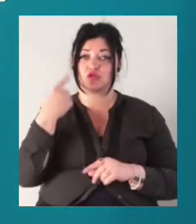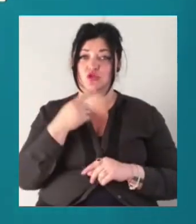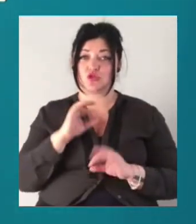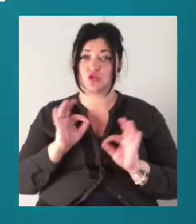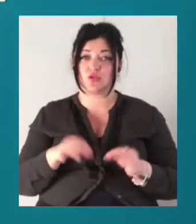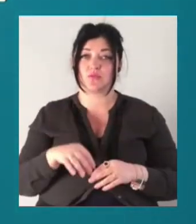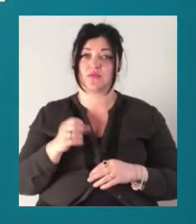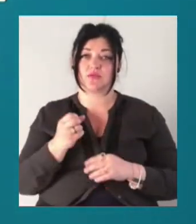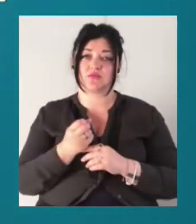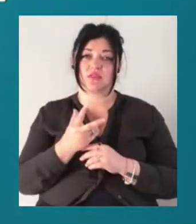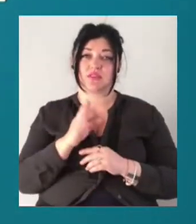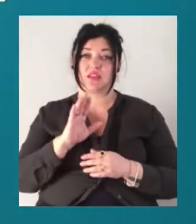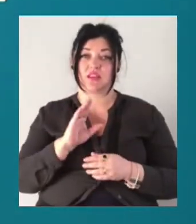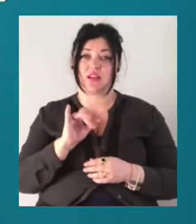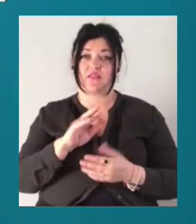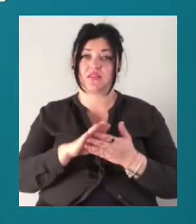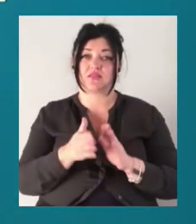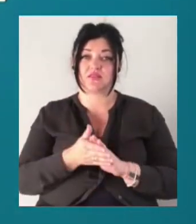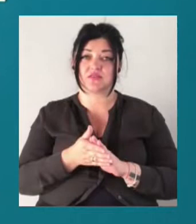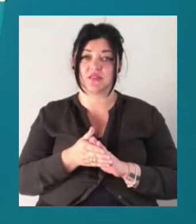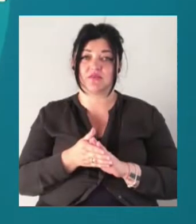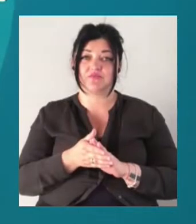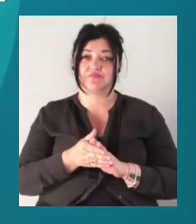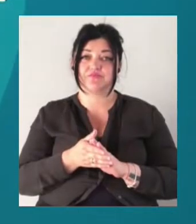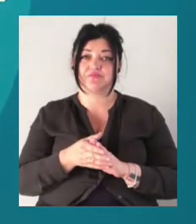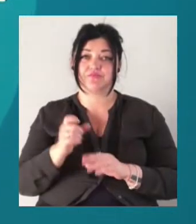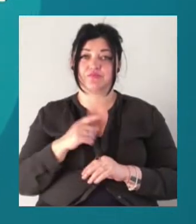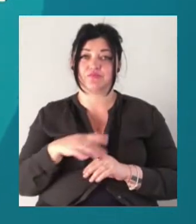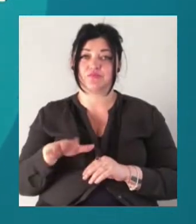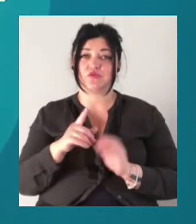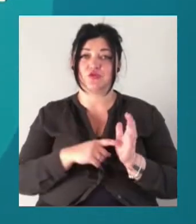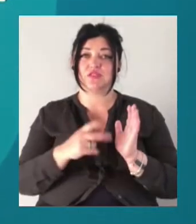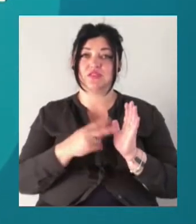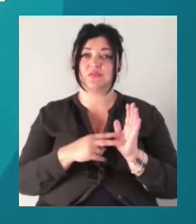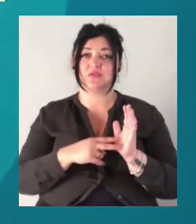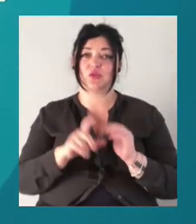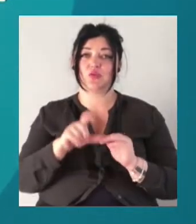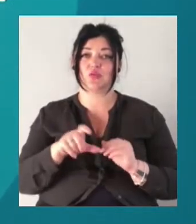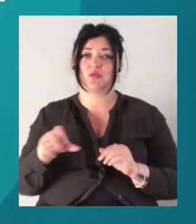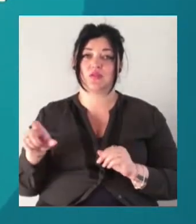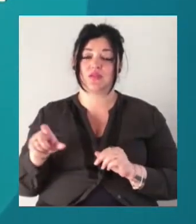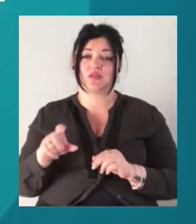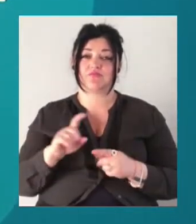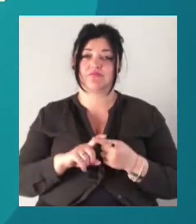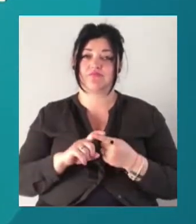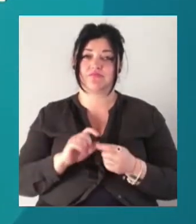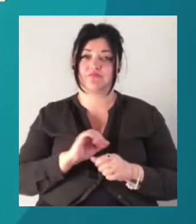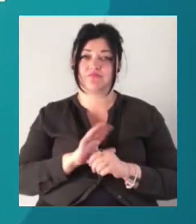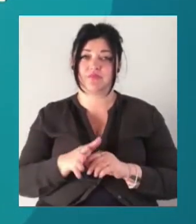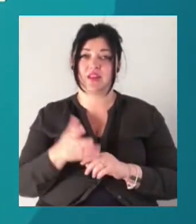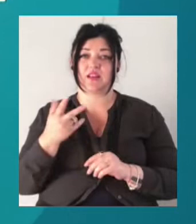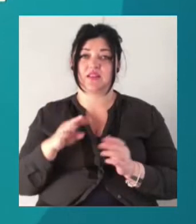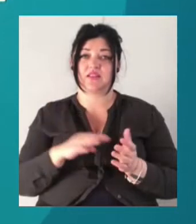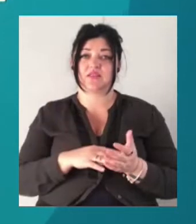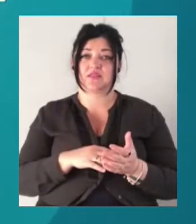даними Громадського центру здоров'я, усього в Одеській області 680 людей з діагнозом COVID-19. 39 пацієнтів